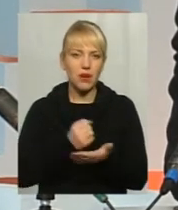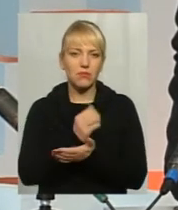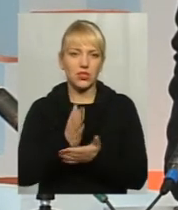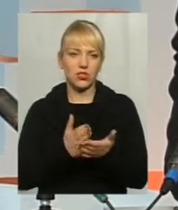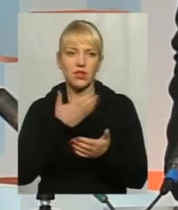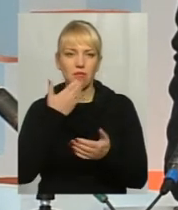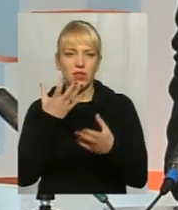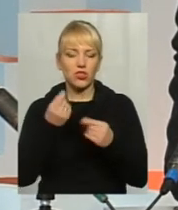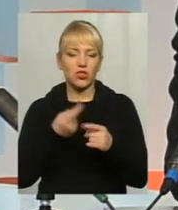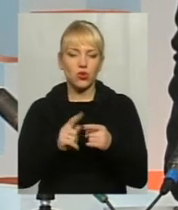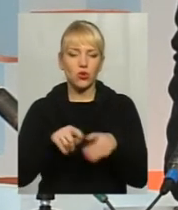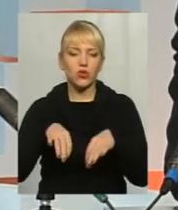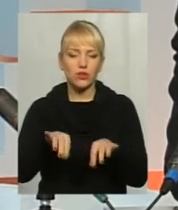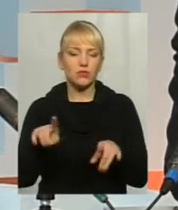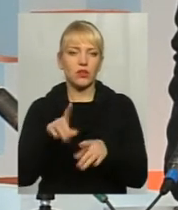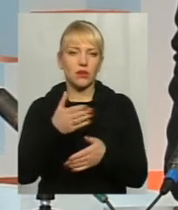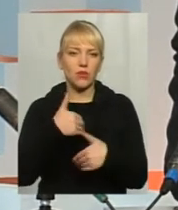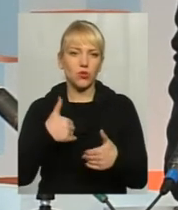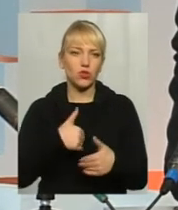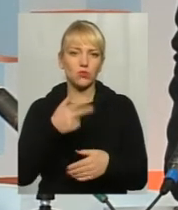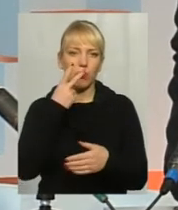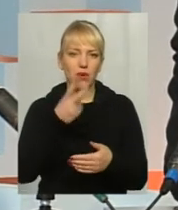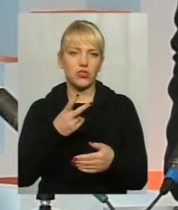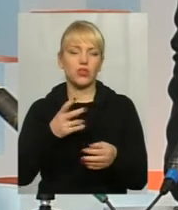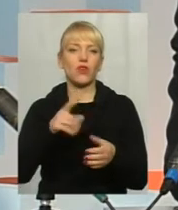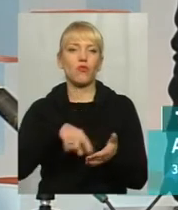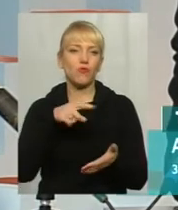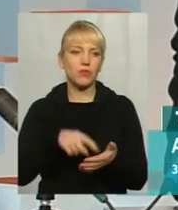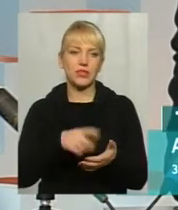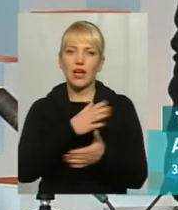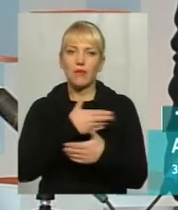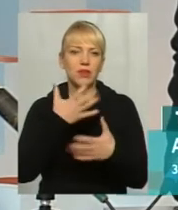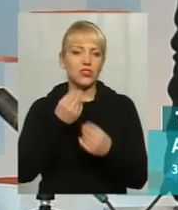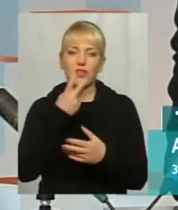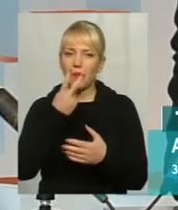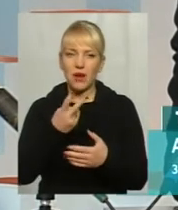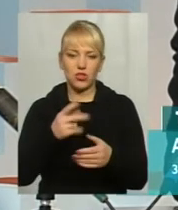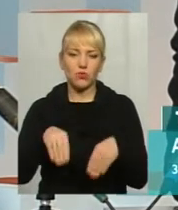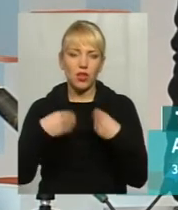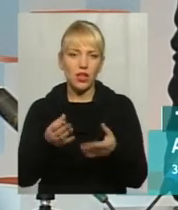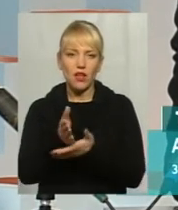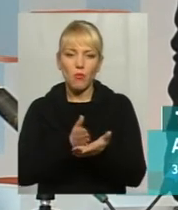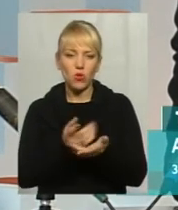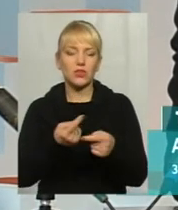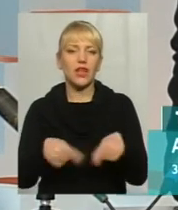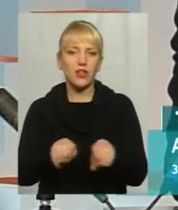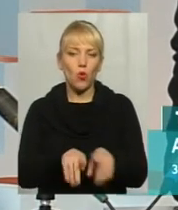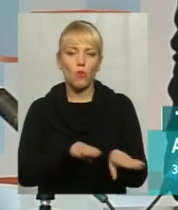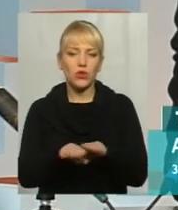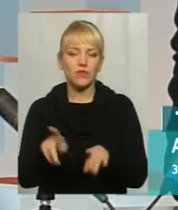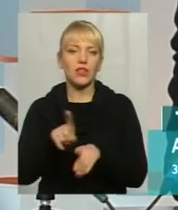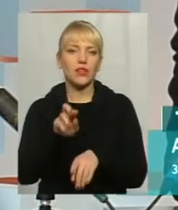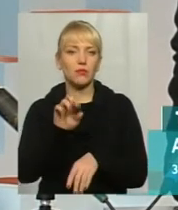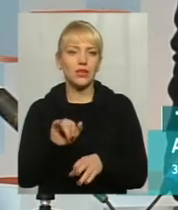транспорту, який ми хочемо бачити в місті. Ми ще не бачимо надання послуг на тому рівні, який би